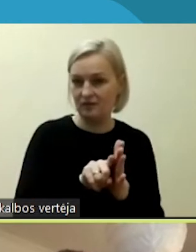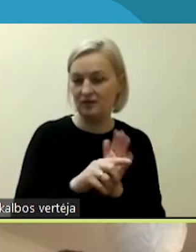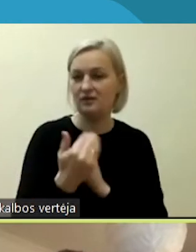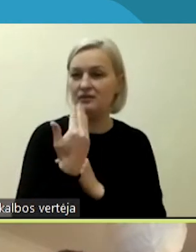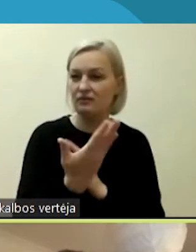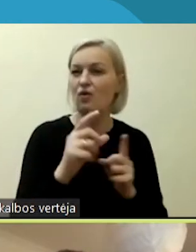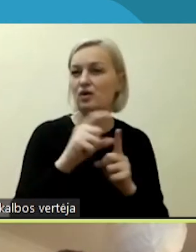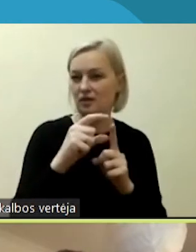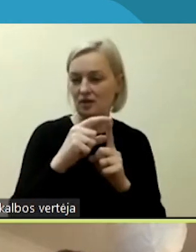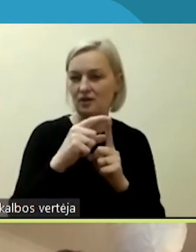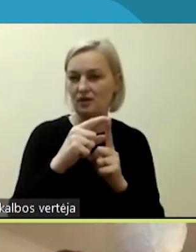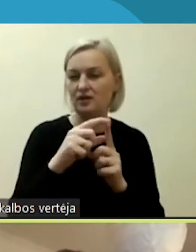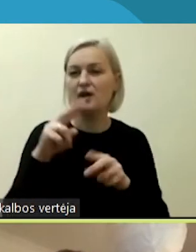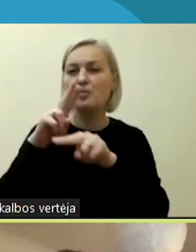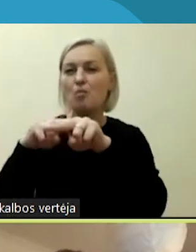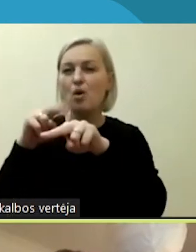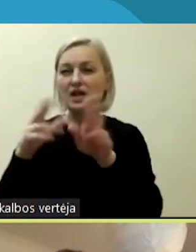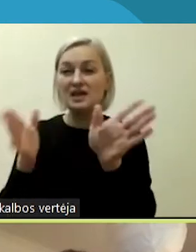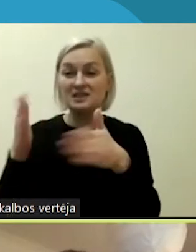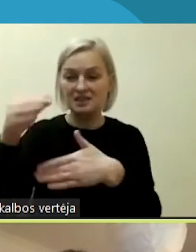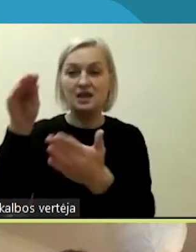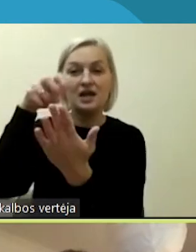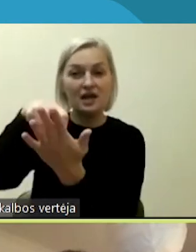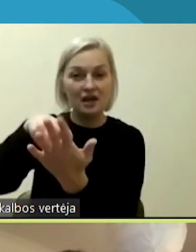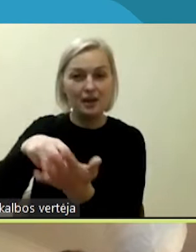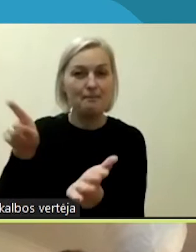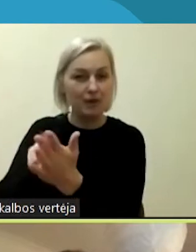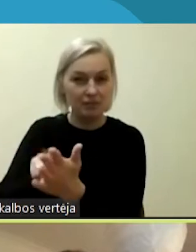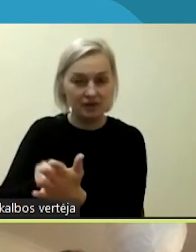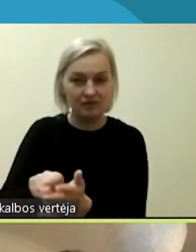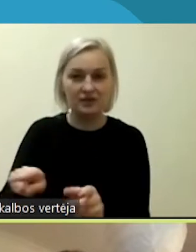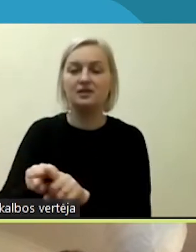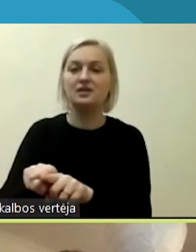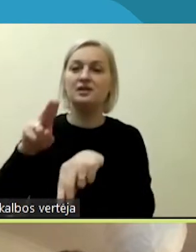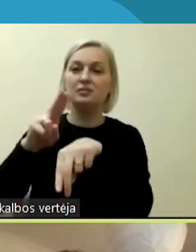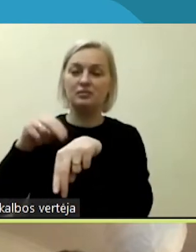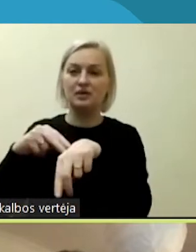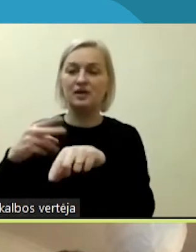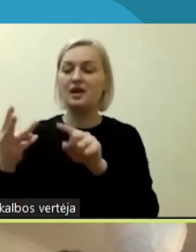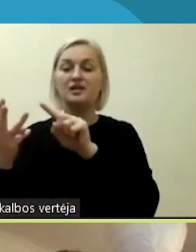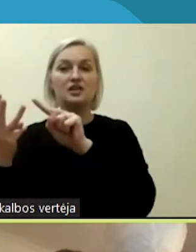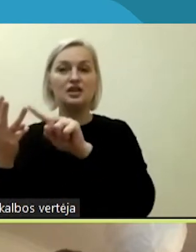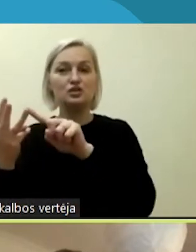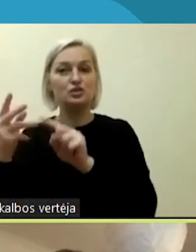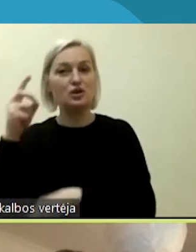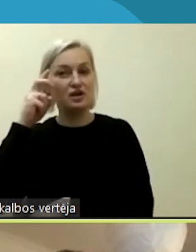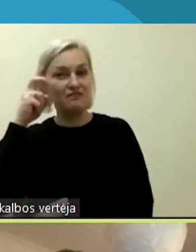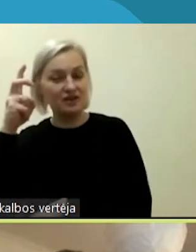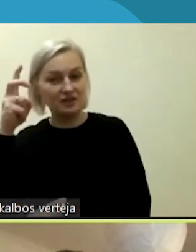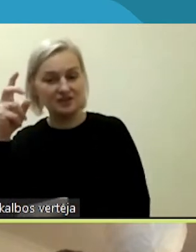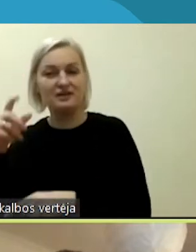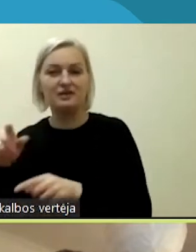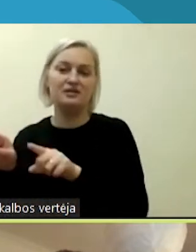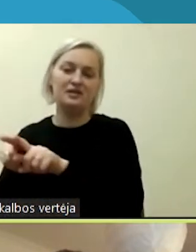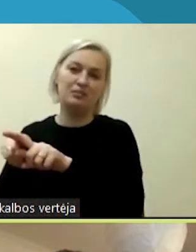registruojame policijos sistemoje. Taip pat policija dėgė trečiosios šalies ataskaitų teikimo